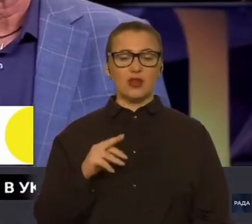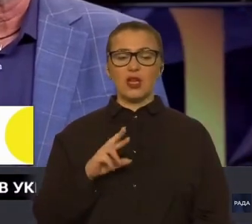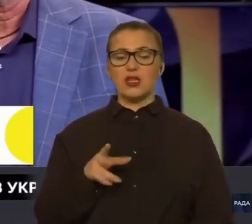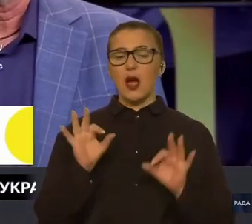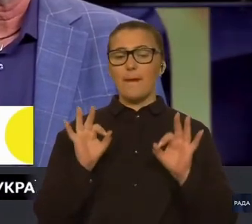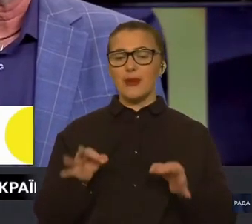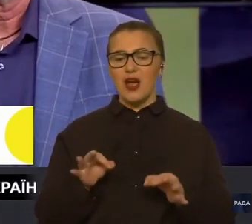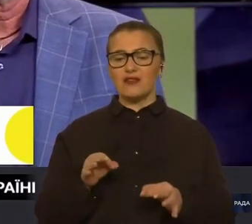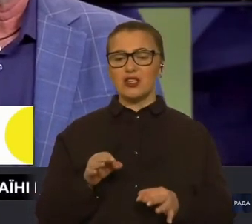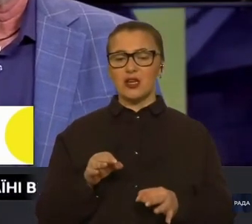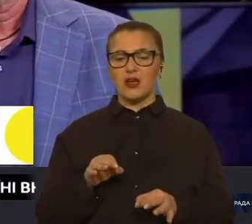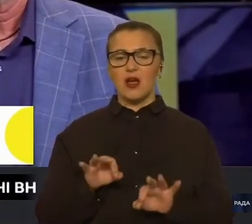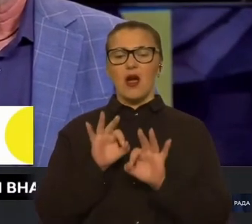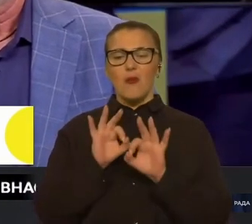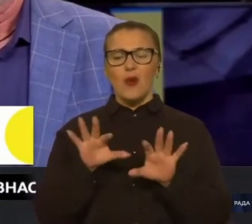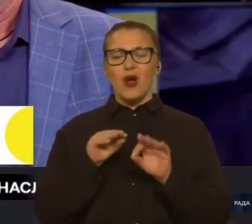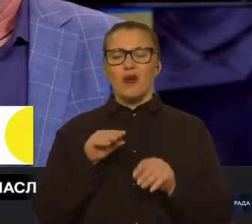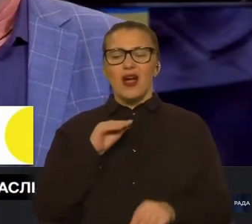правильно виговоритися?